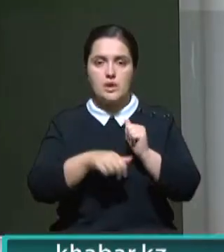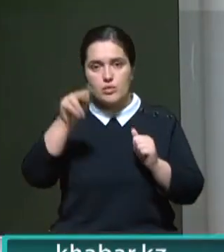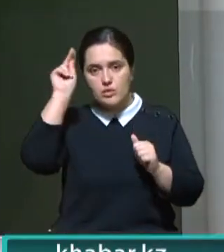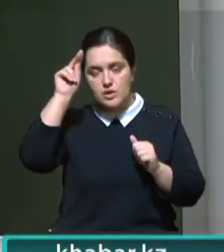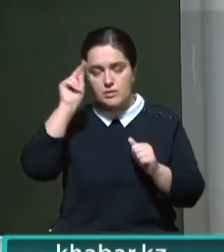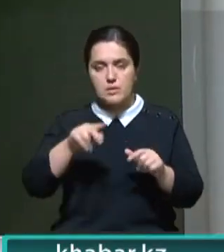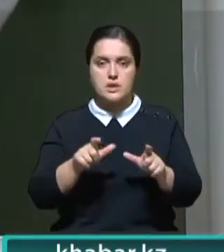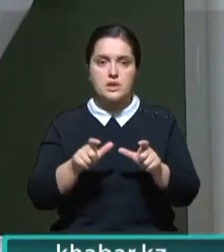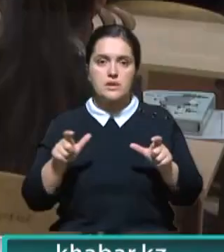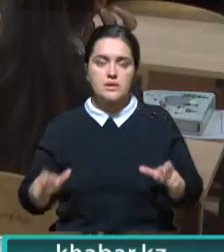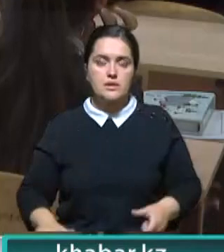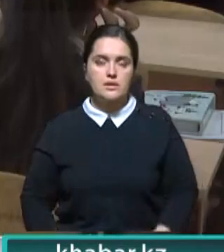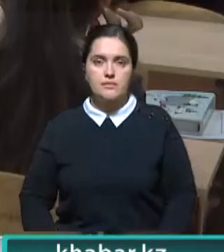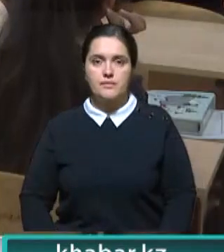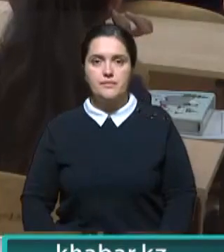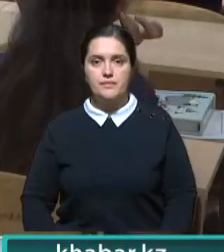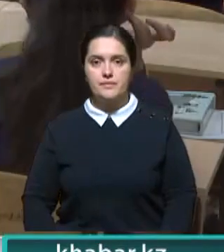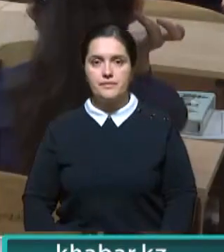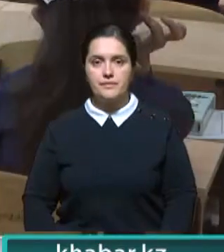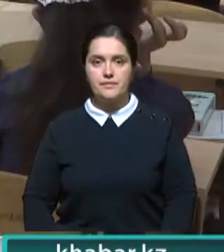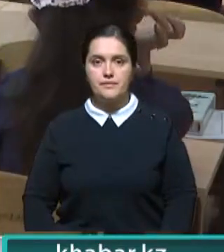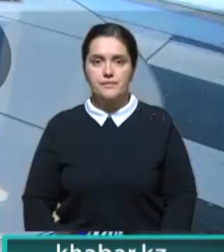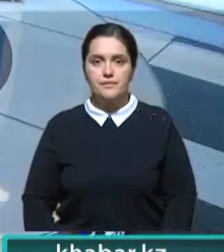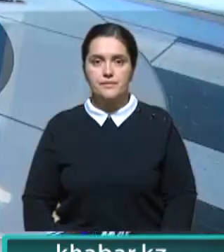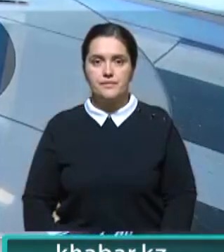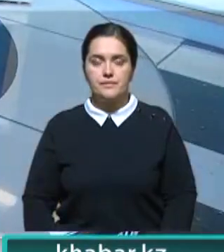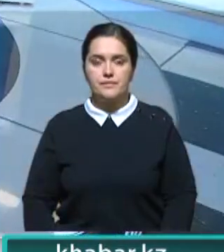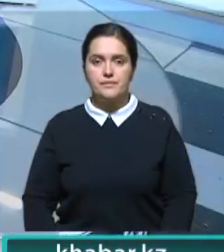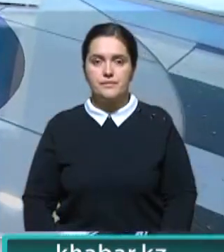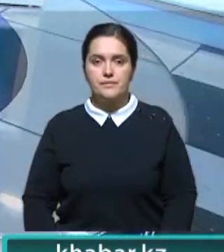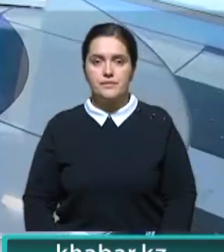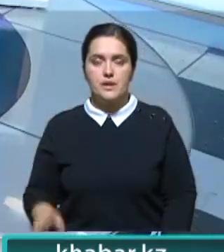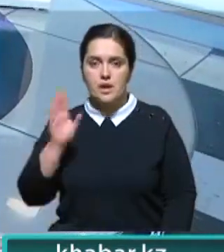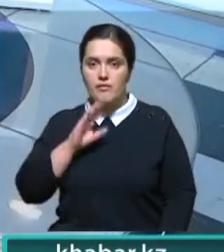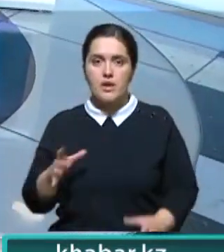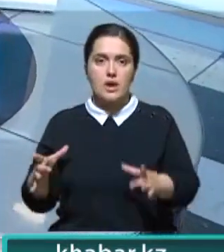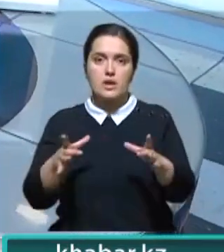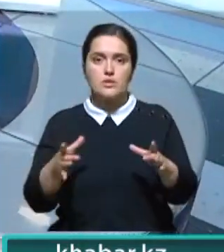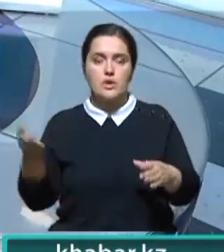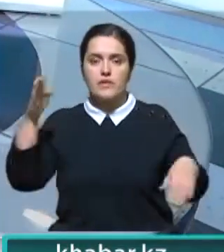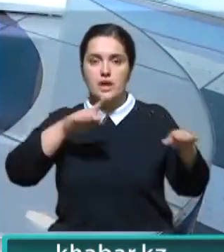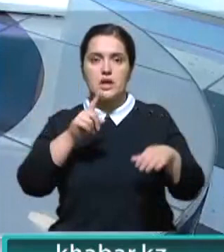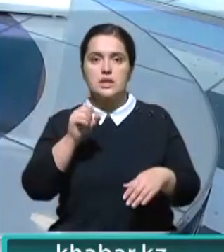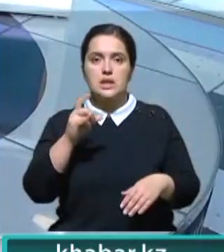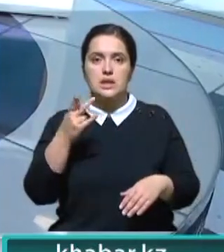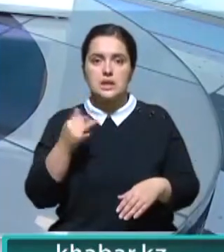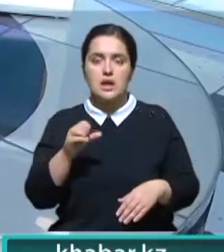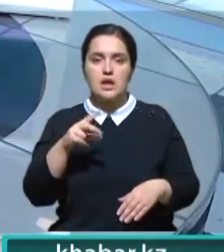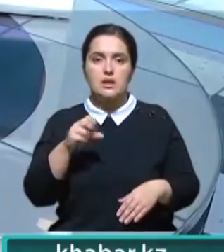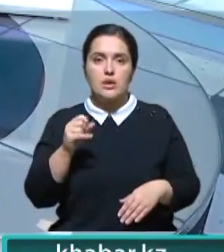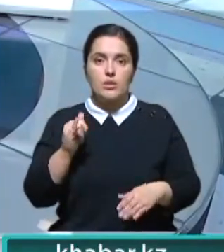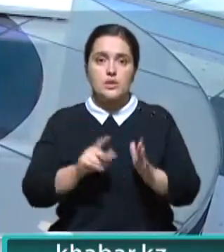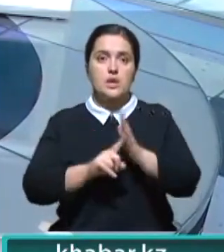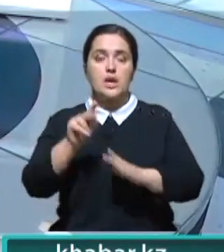заведений. Радгулесель Бекказы. Итоги дня. Продолжаем выпуск. На моренных озерах в горах Зайлийского